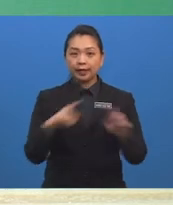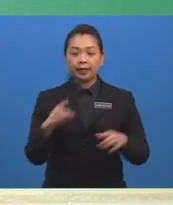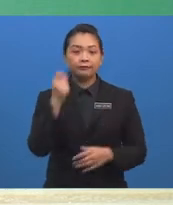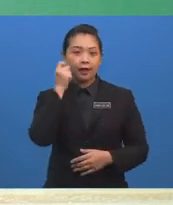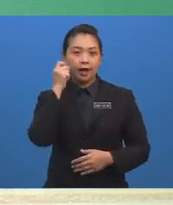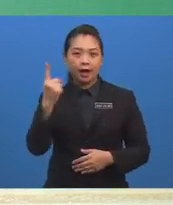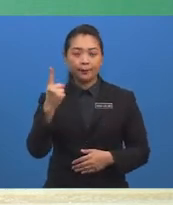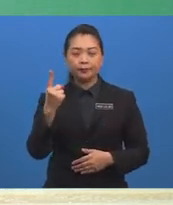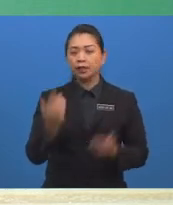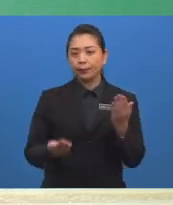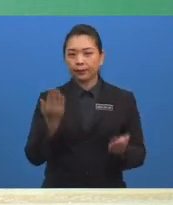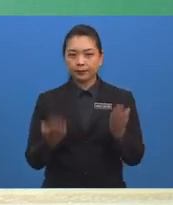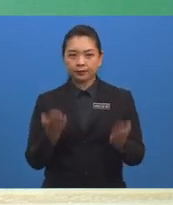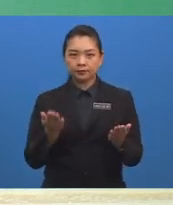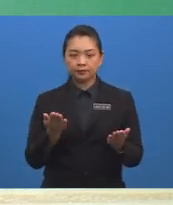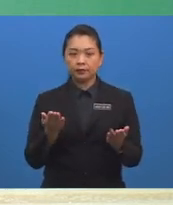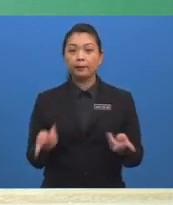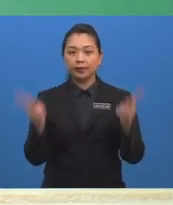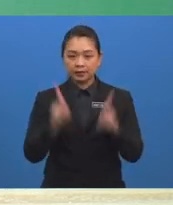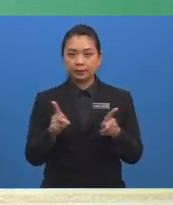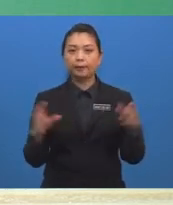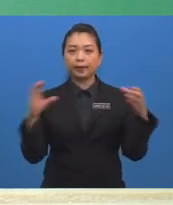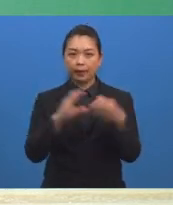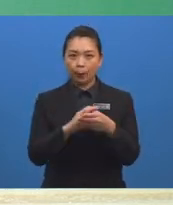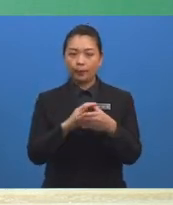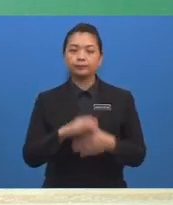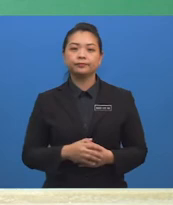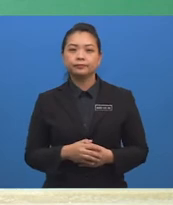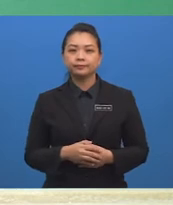memahami Kebarang kalian peristiwa bergabung